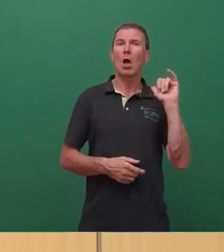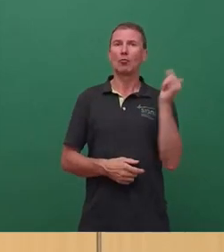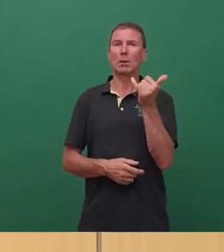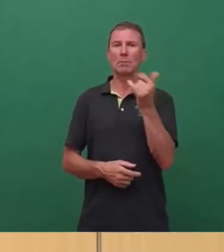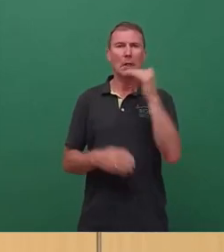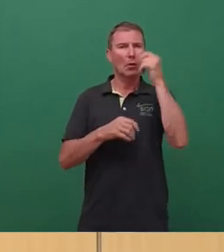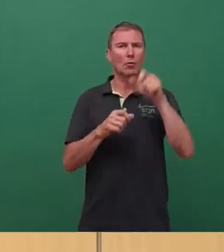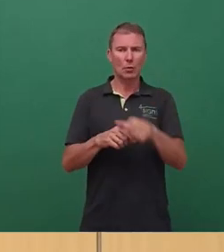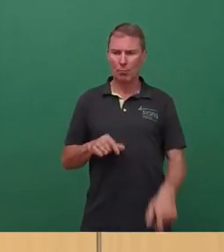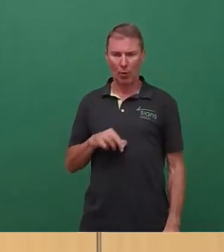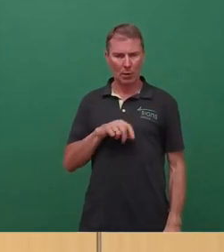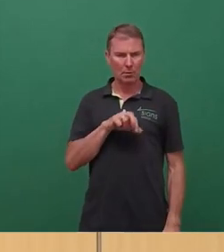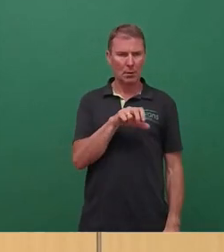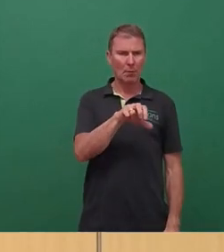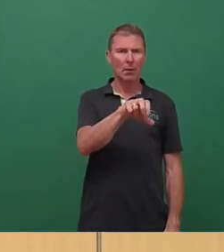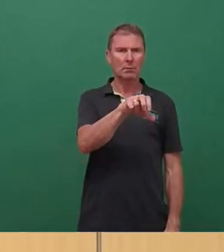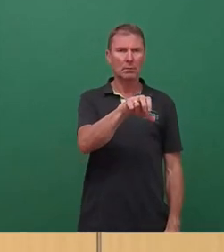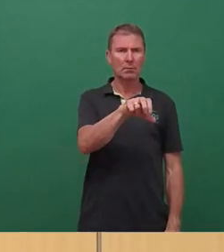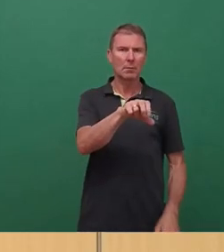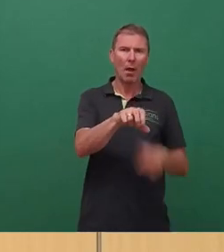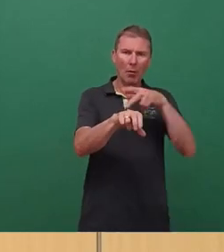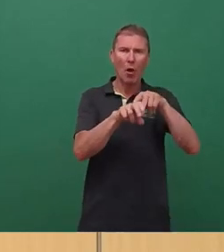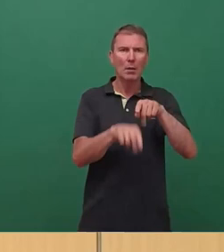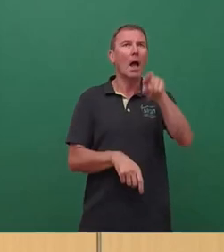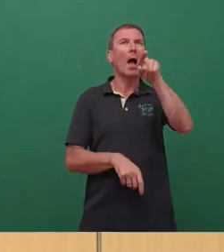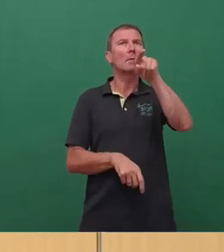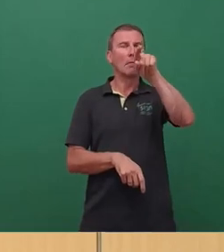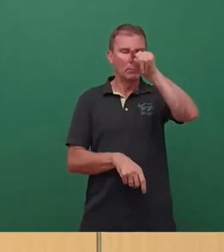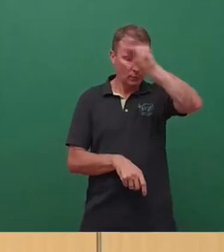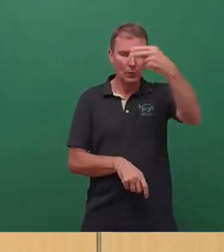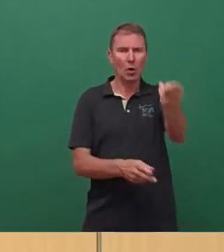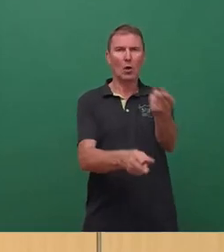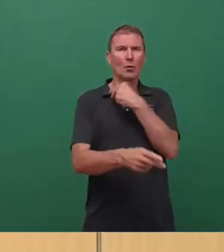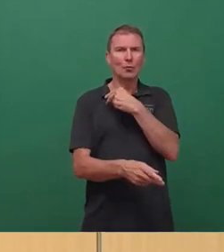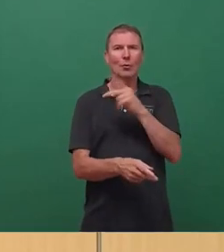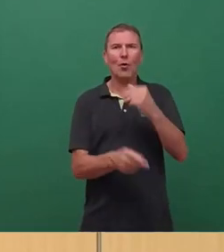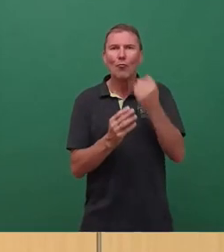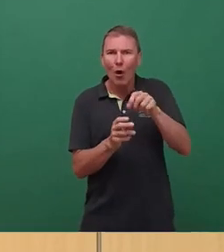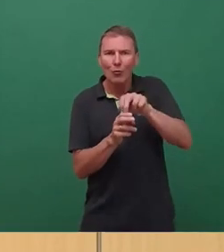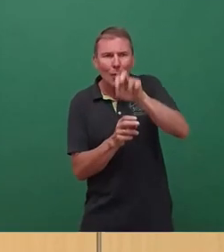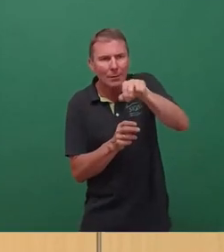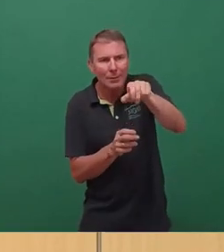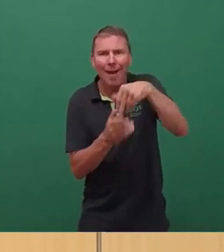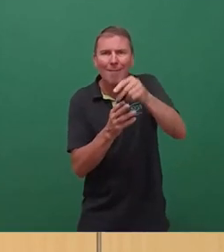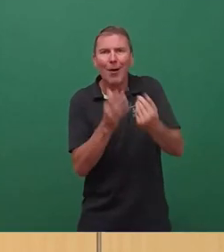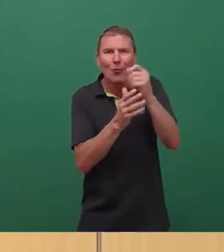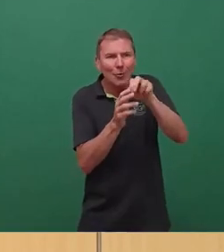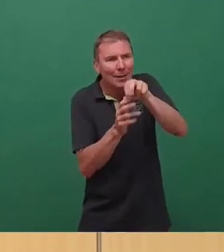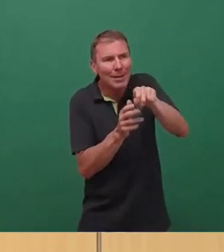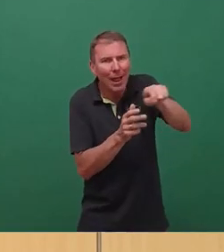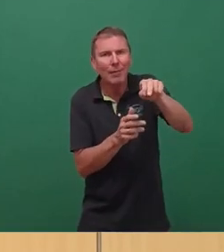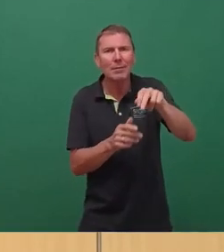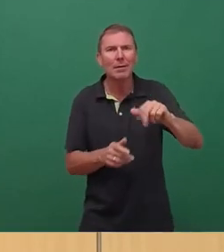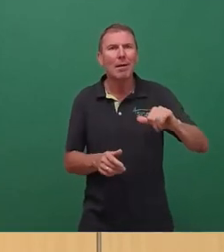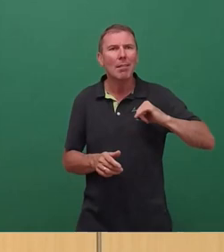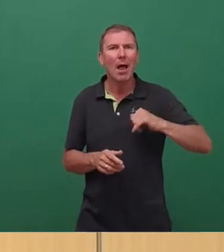Augustusbrücke gehen, dass sie dann nicht am goldenen Reiter ein Foto machen, wieder umdrehen, sondern die sollen ja in die Neustadt gehen, die sollen ja quasi die andere